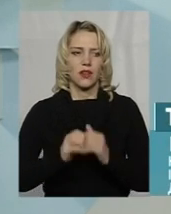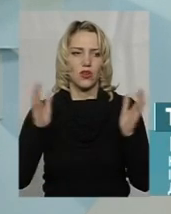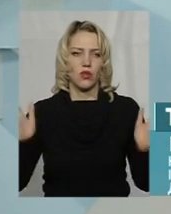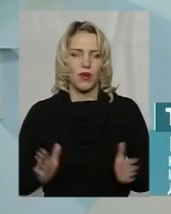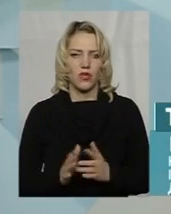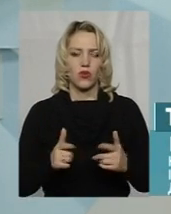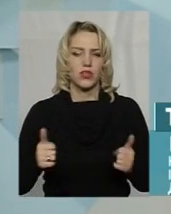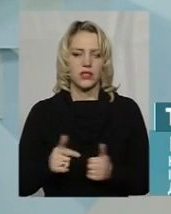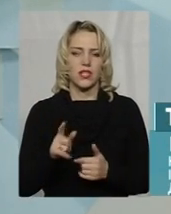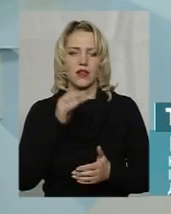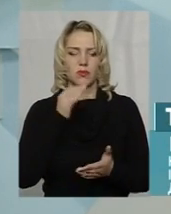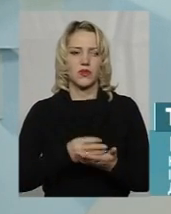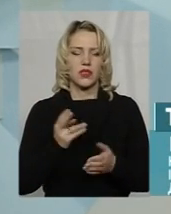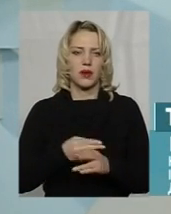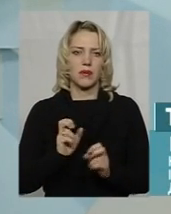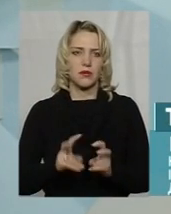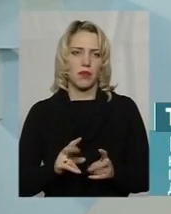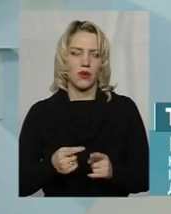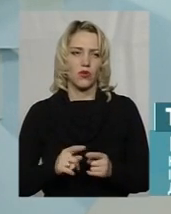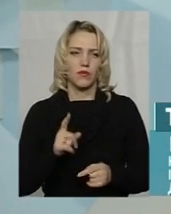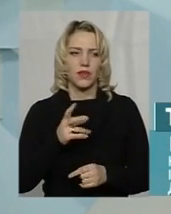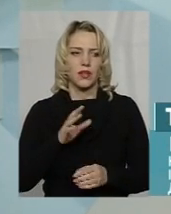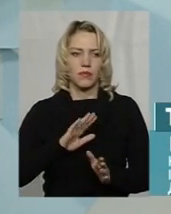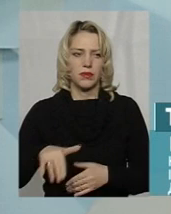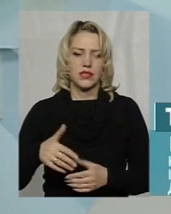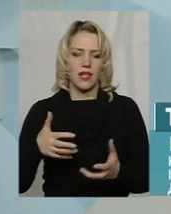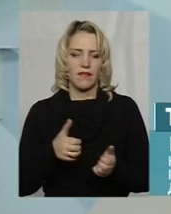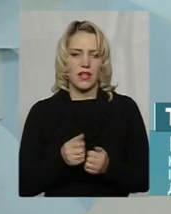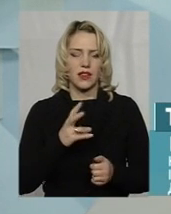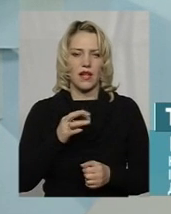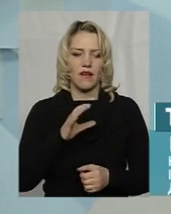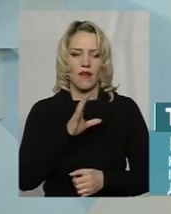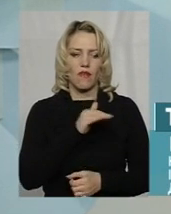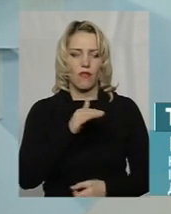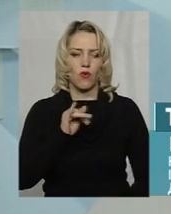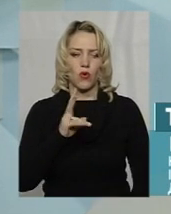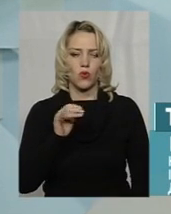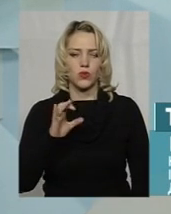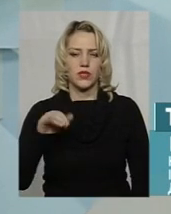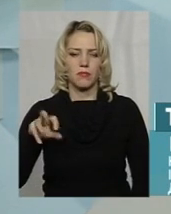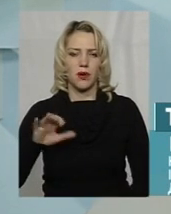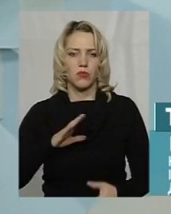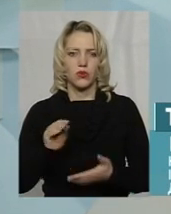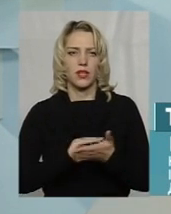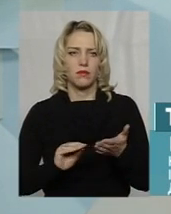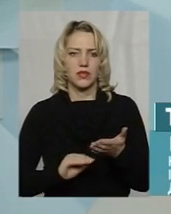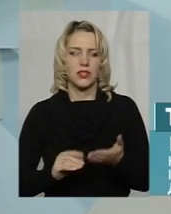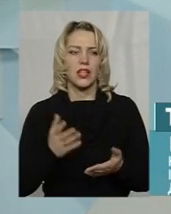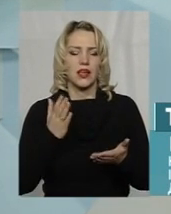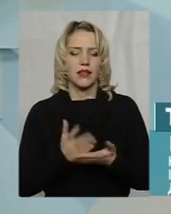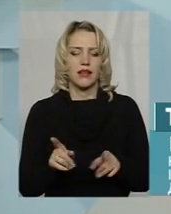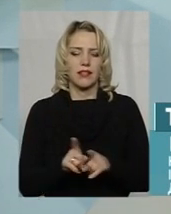організації, яка відповідає за всю безпеку, після аварії на Фокусімі було написано чорним по білому, що є дві речі, на які